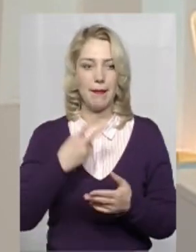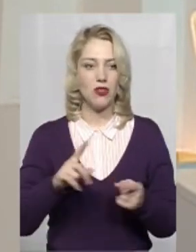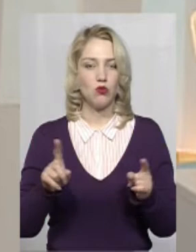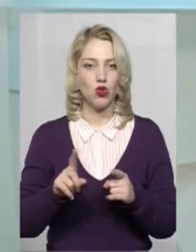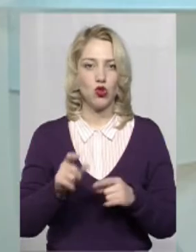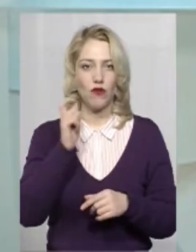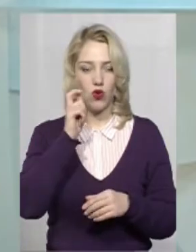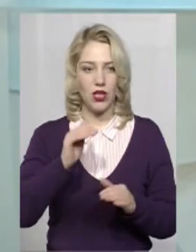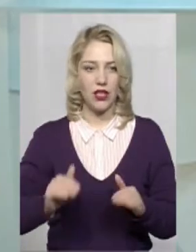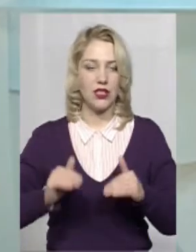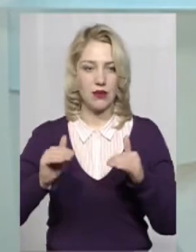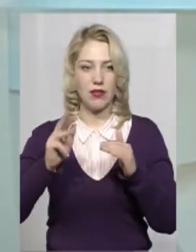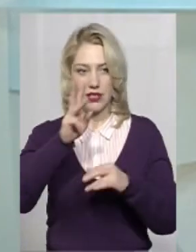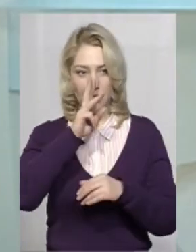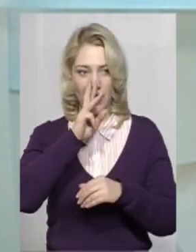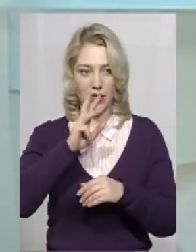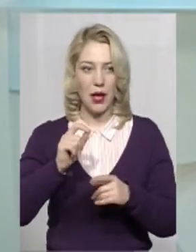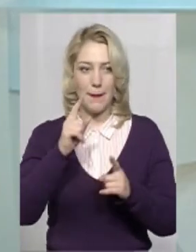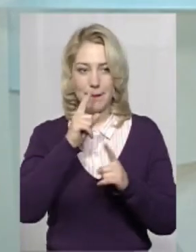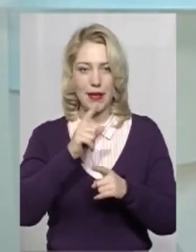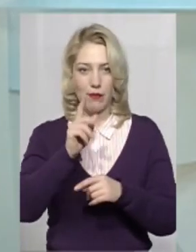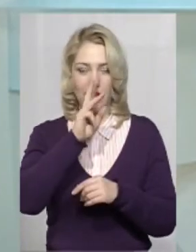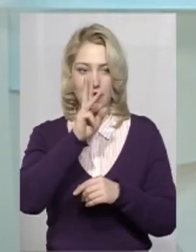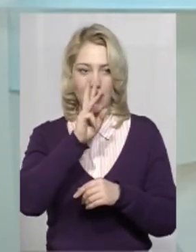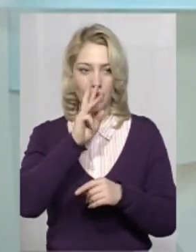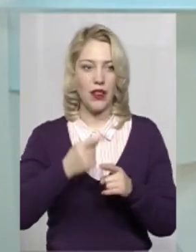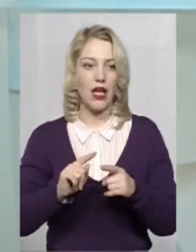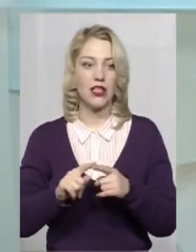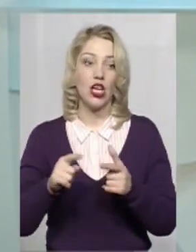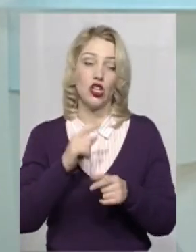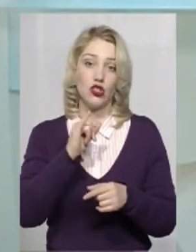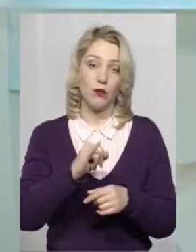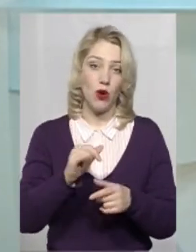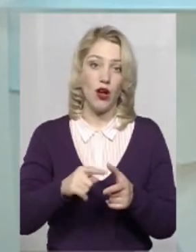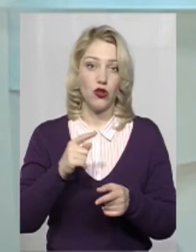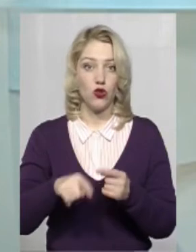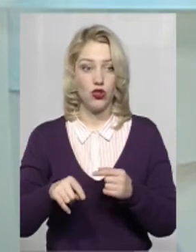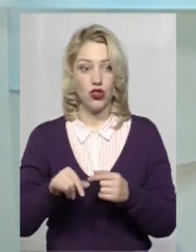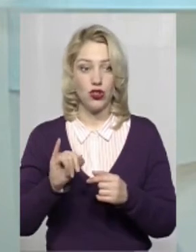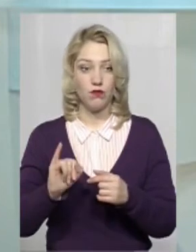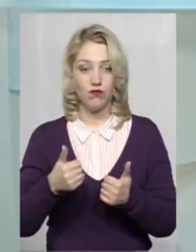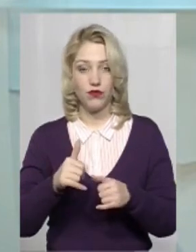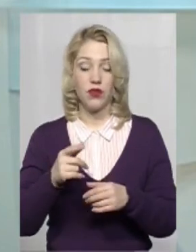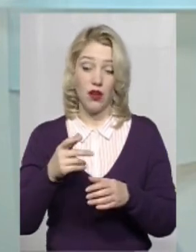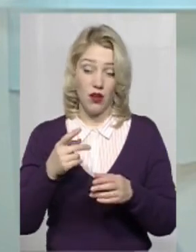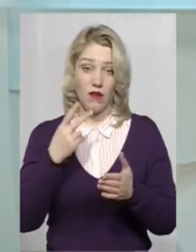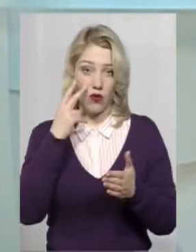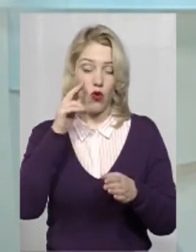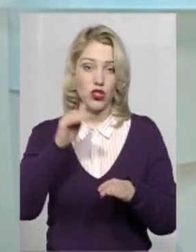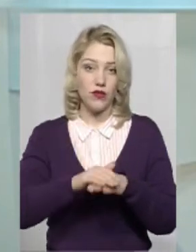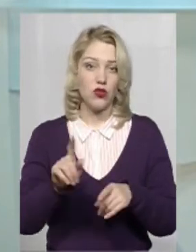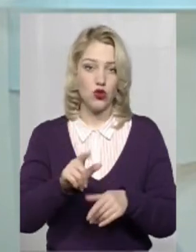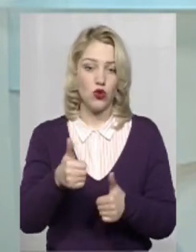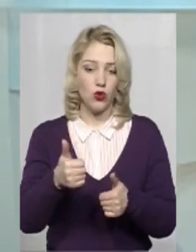відбувається зростання заробітної плати і мінімальної заробітної плати. Чи погано, чи чудово. Очевидно, що добре. Відповідно,